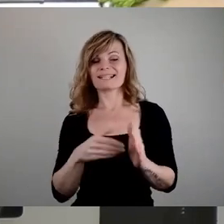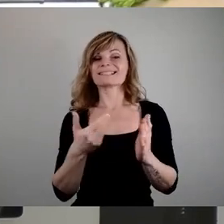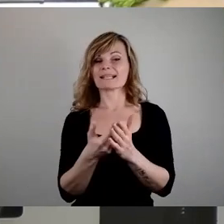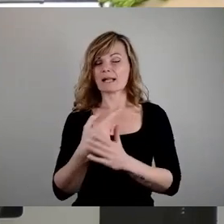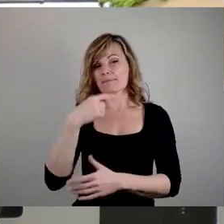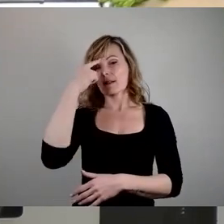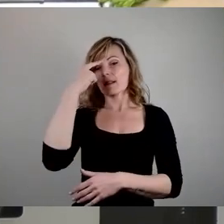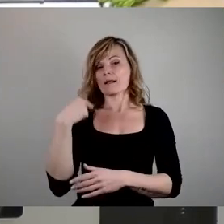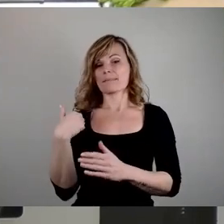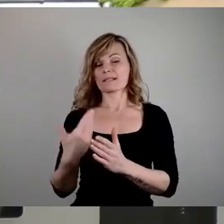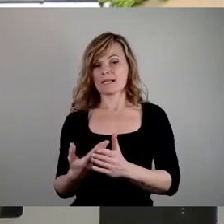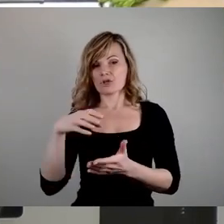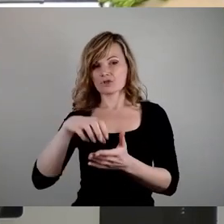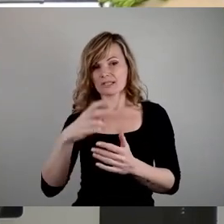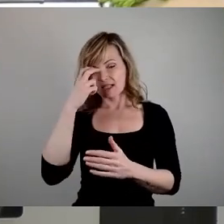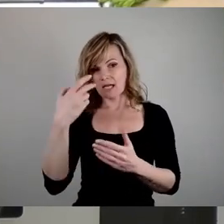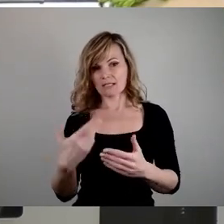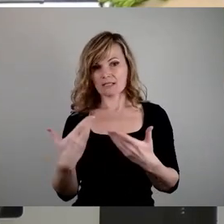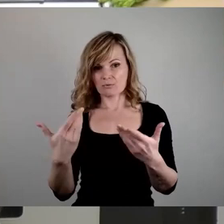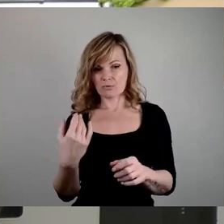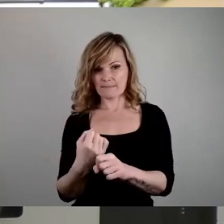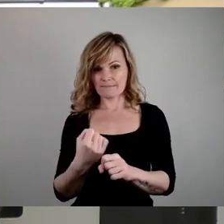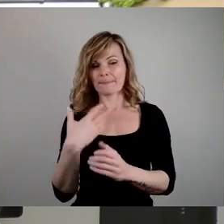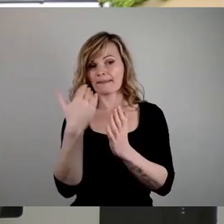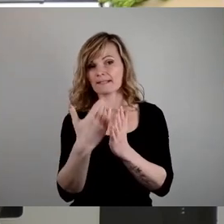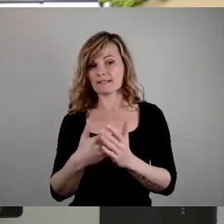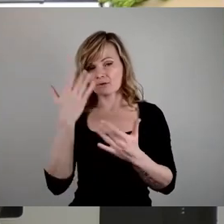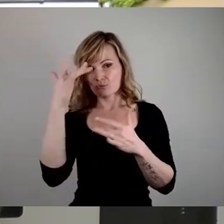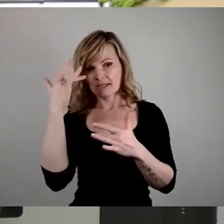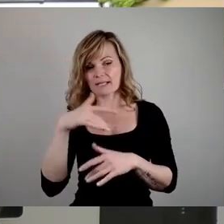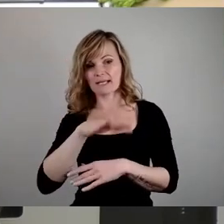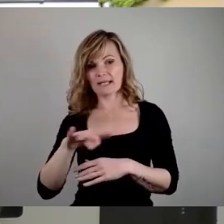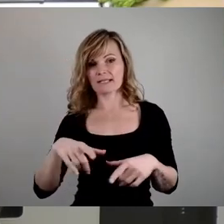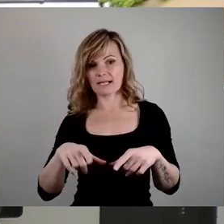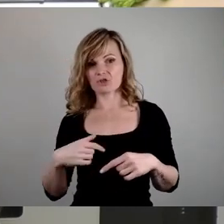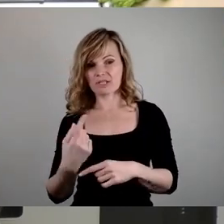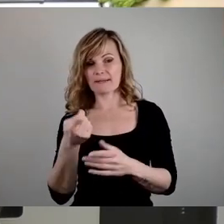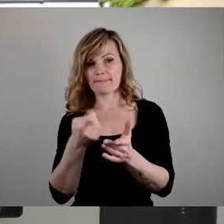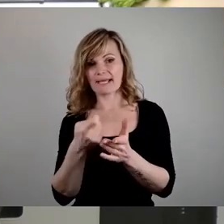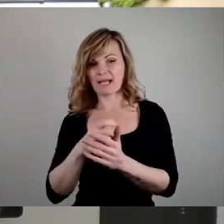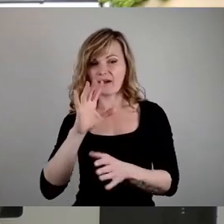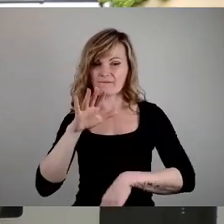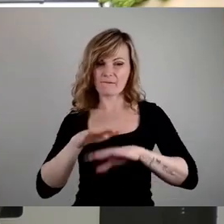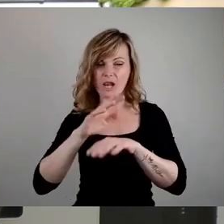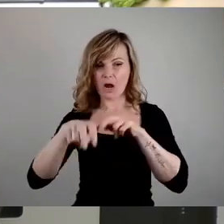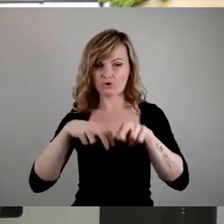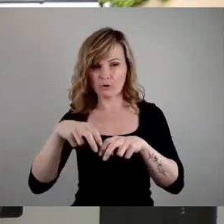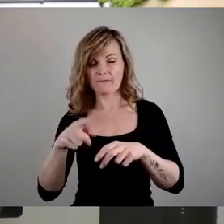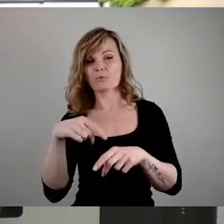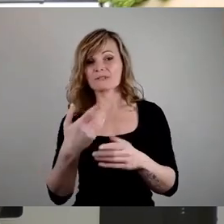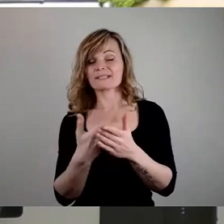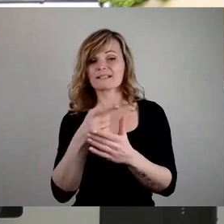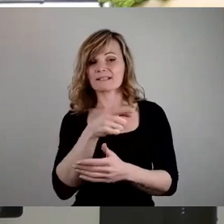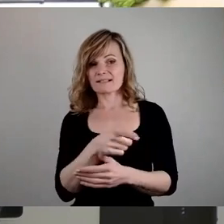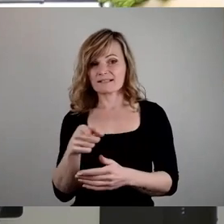bisher am Stadtrat so praktiziert wurde, dass die gesetzlich zulässigen Kindertagesstättenbeiträge ausgeschöpft werden und an den Stellen für